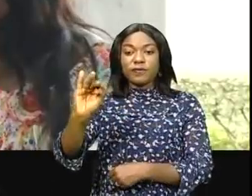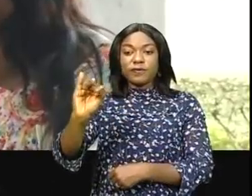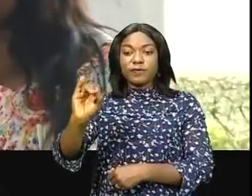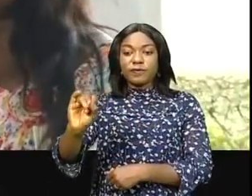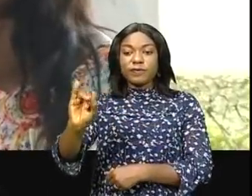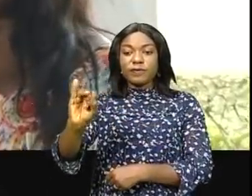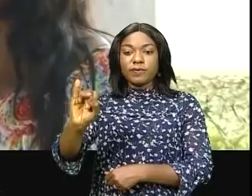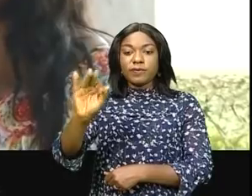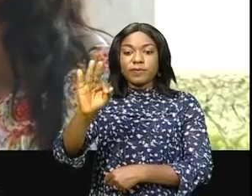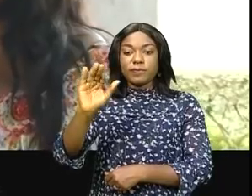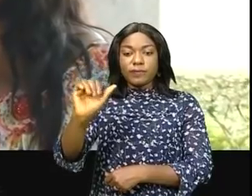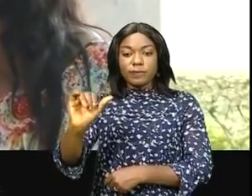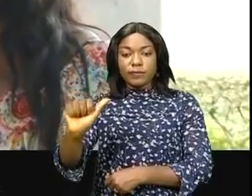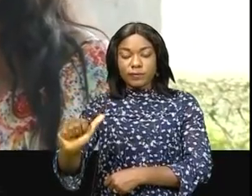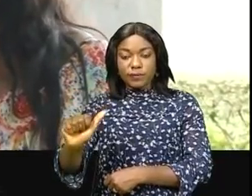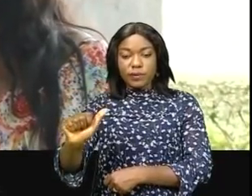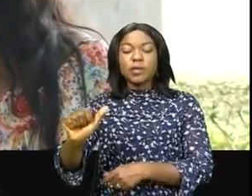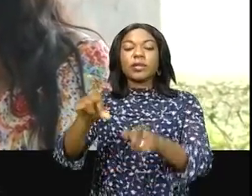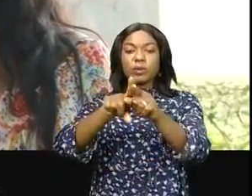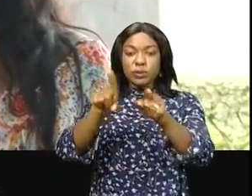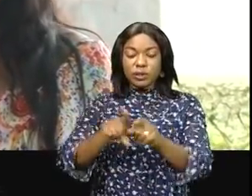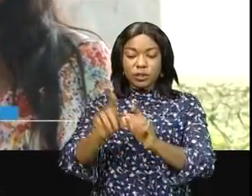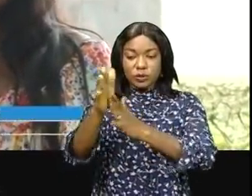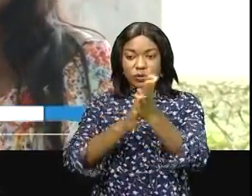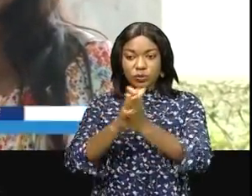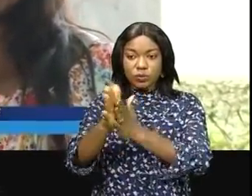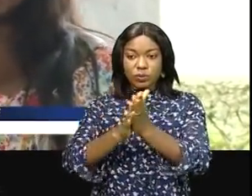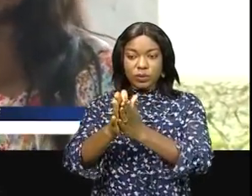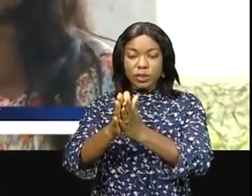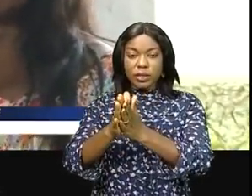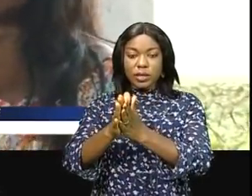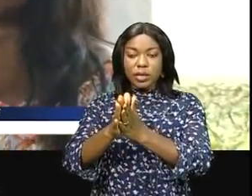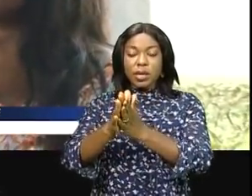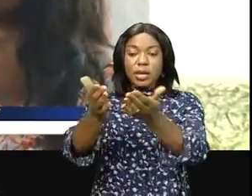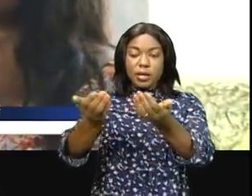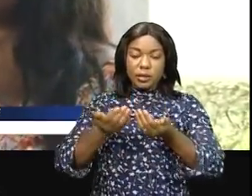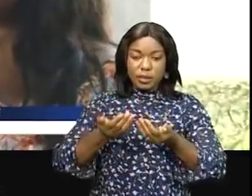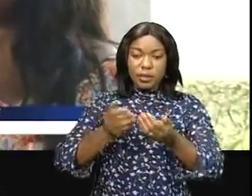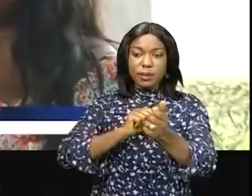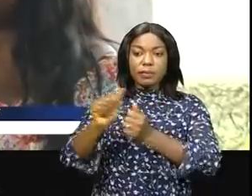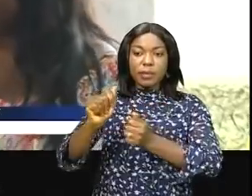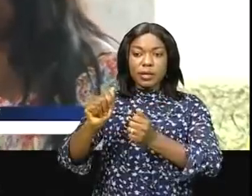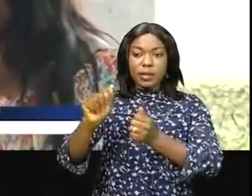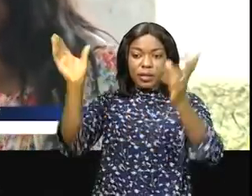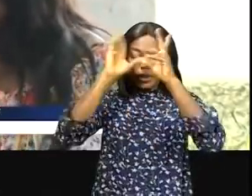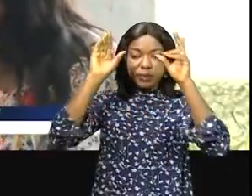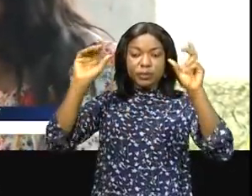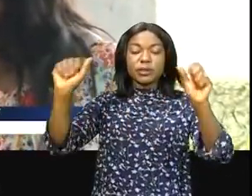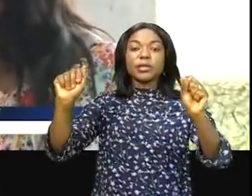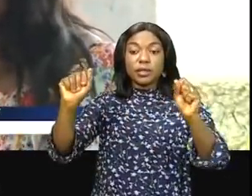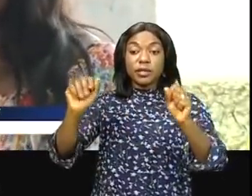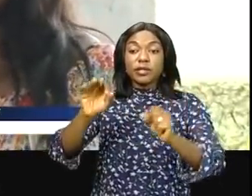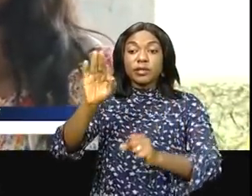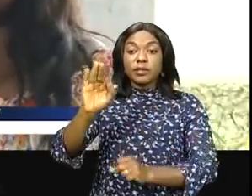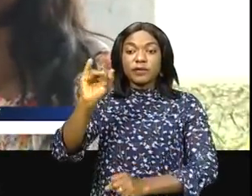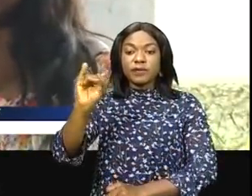d'un souhait émis par deux présidents, à savoir le président de la FIFA et